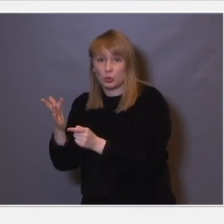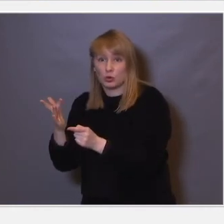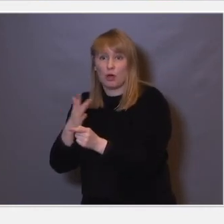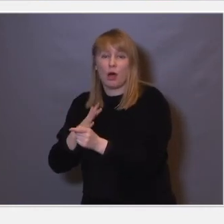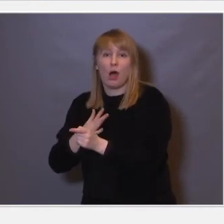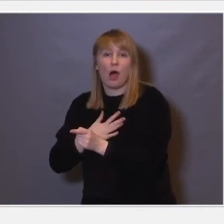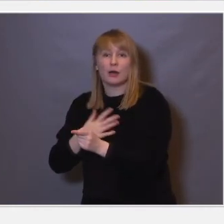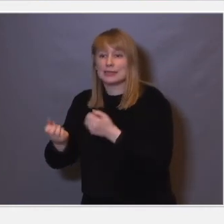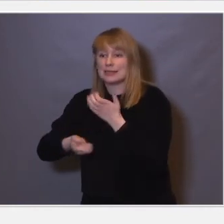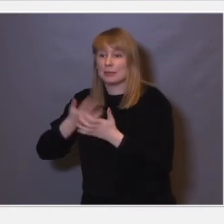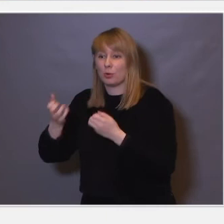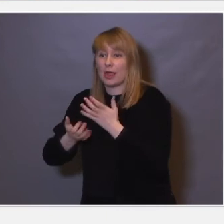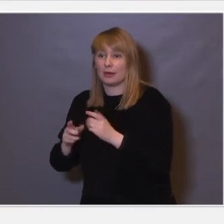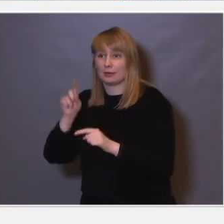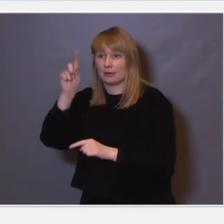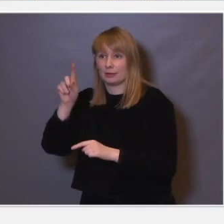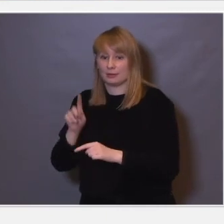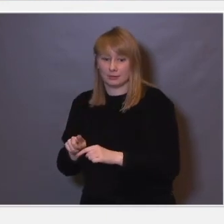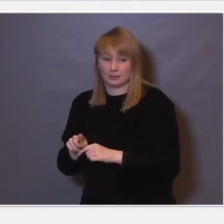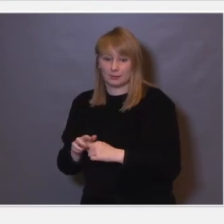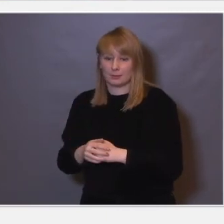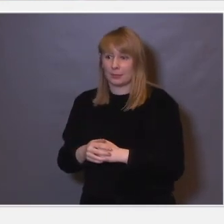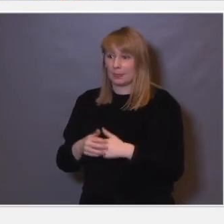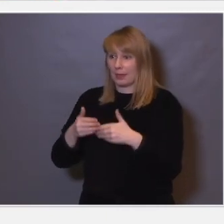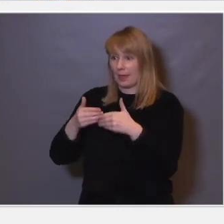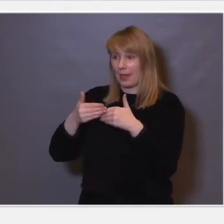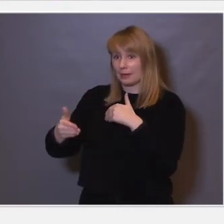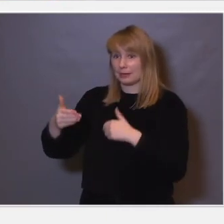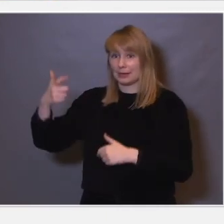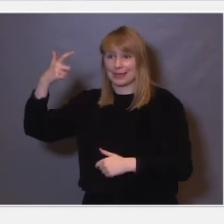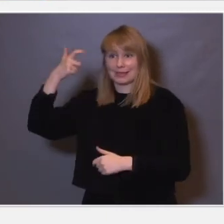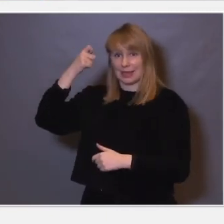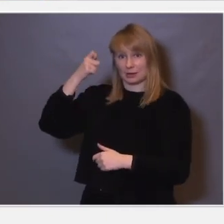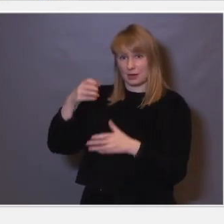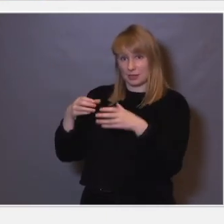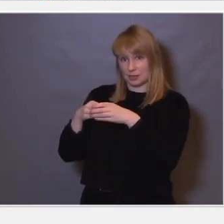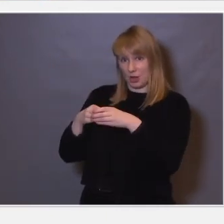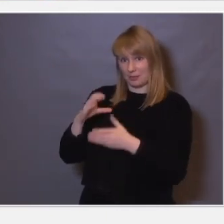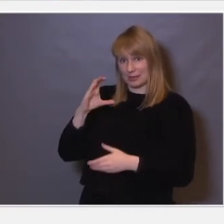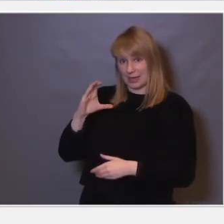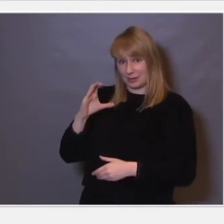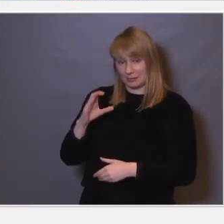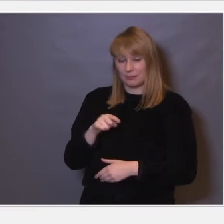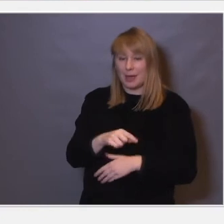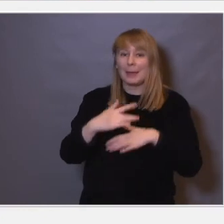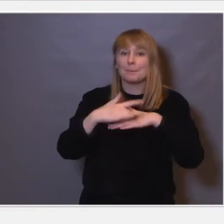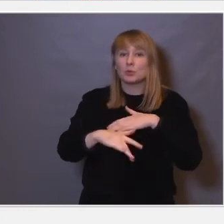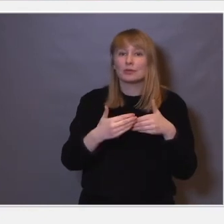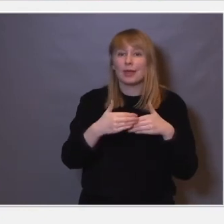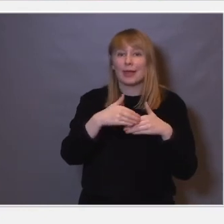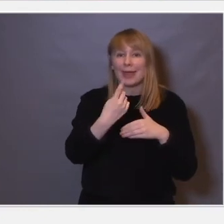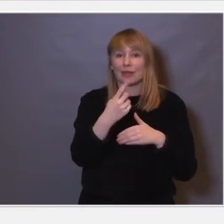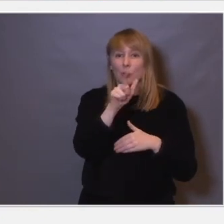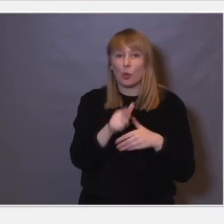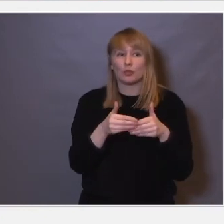har en form for stimulering, så ser du at den er svak. Etter at du da ingiserte stamceller i mus, en måned etter at de